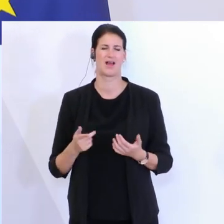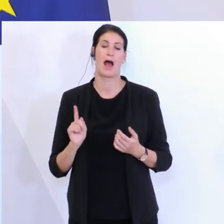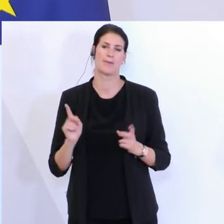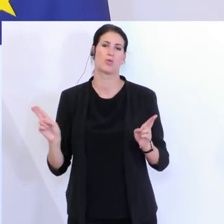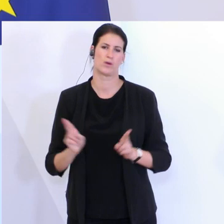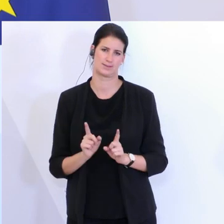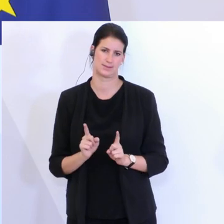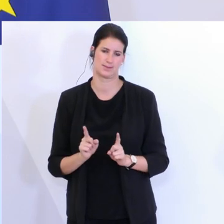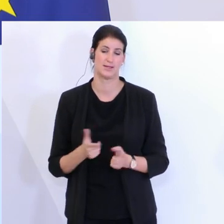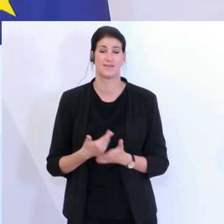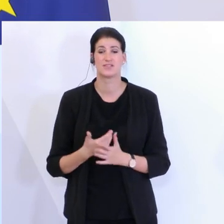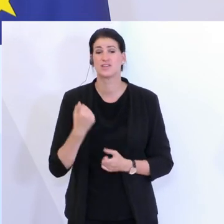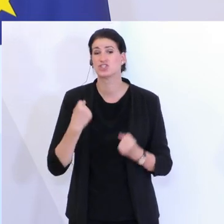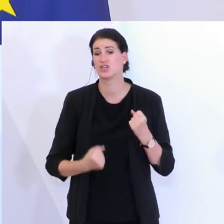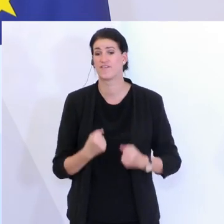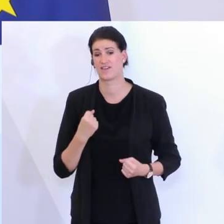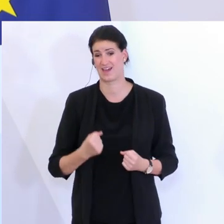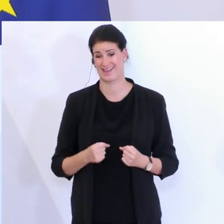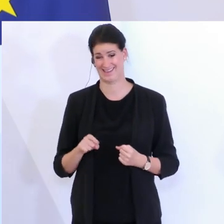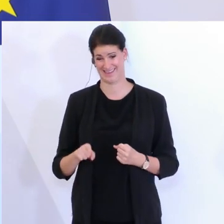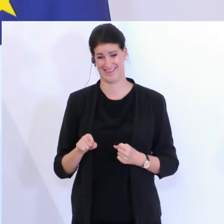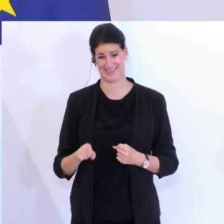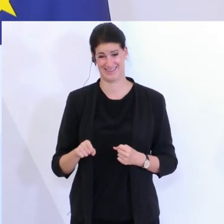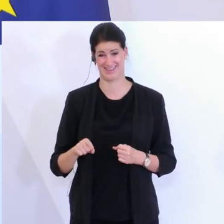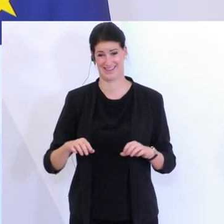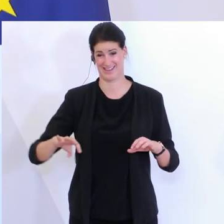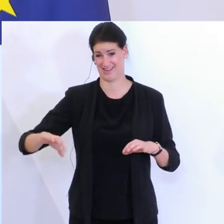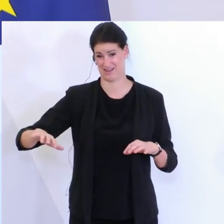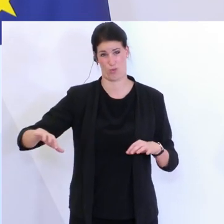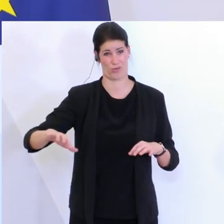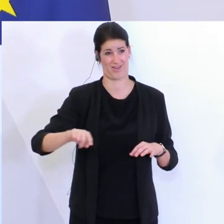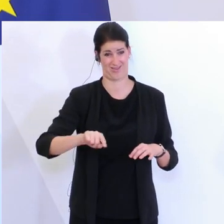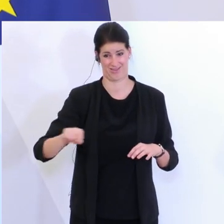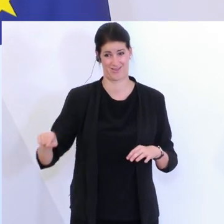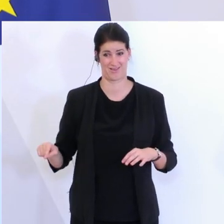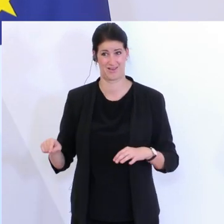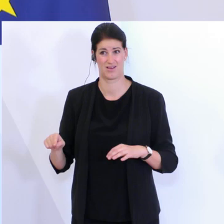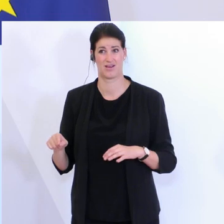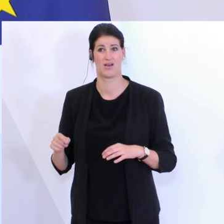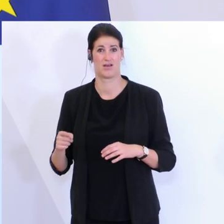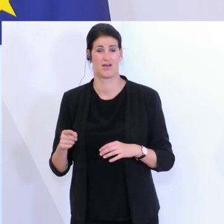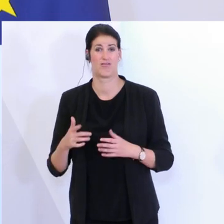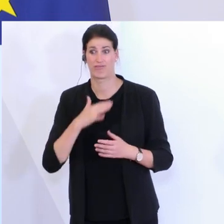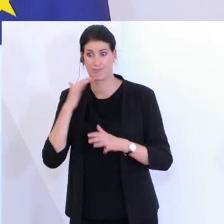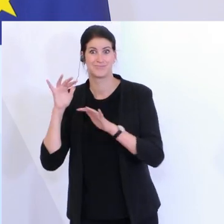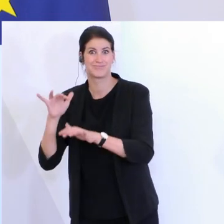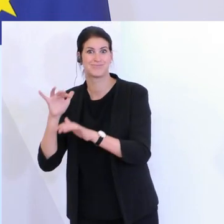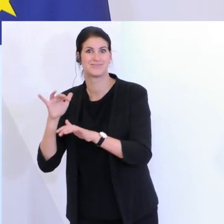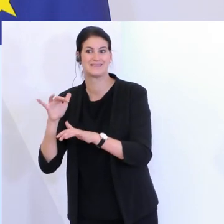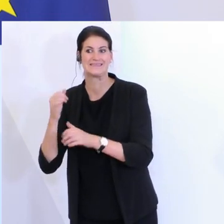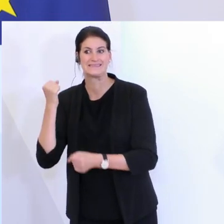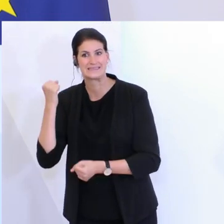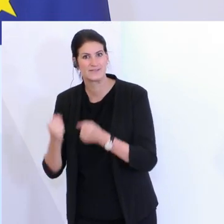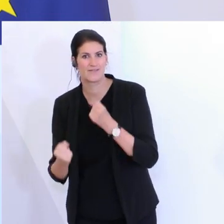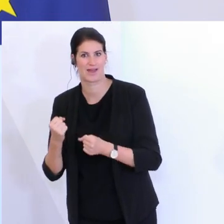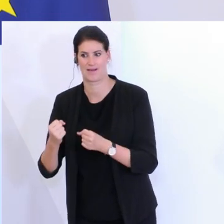Jetzt ist es sehr, sehr schwierig. In den Regionen, wo wir eben die hohen Auslastungen hatten, ist klarerweise, weil